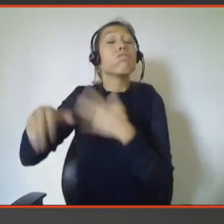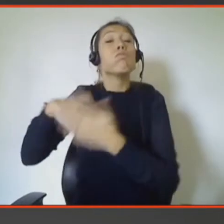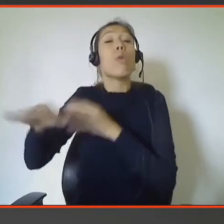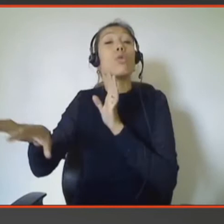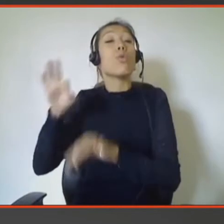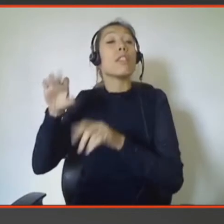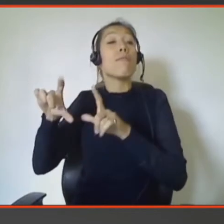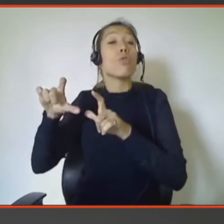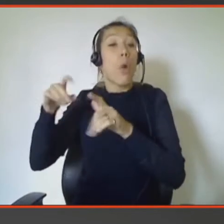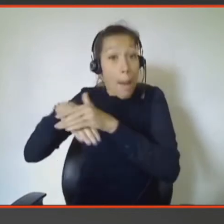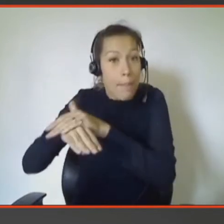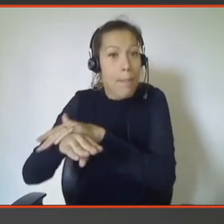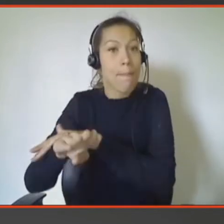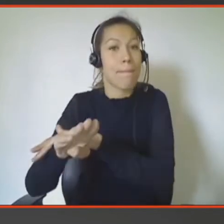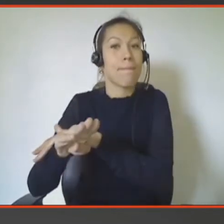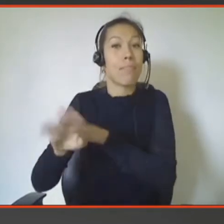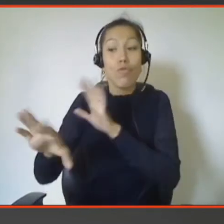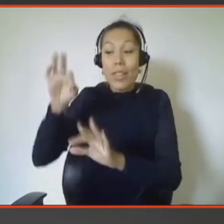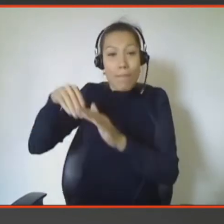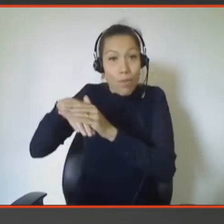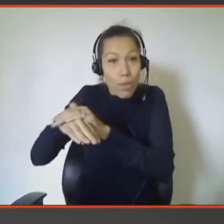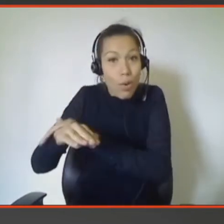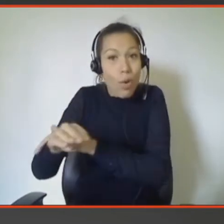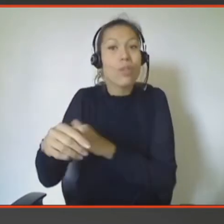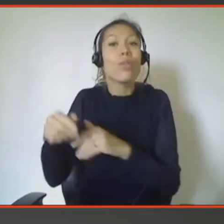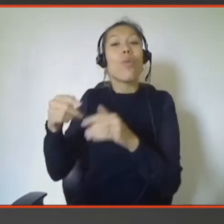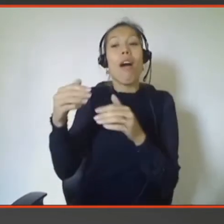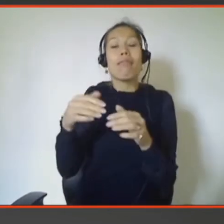album, celui qui a été choisi au début quand vous avez configuré.